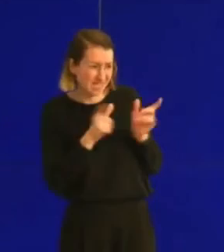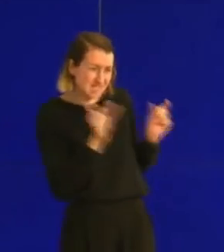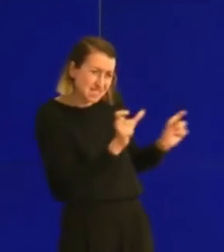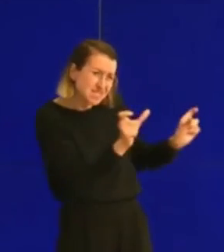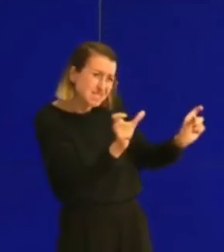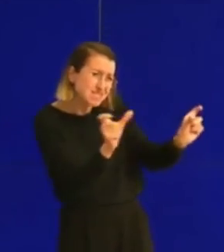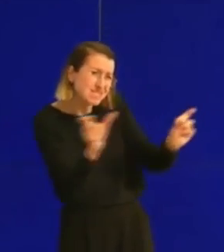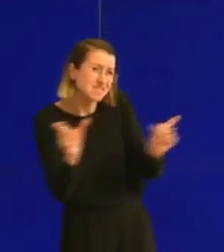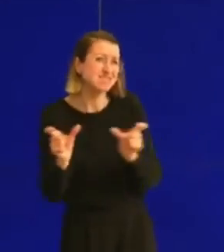Voilà. Voilà.